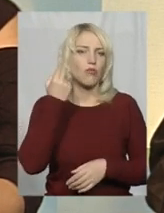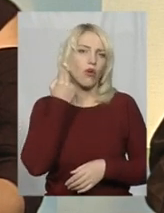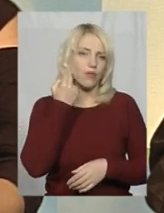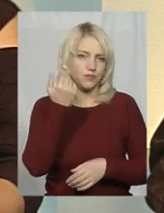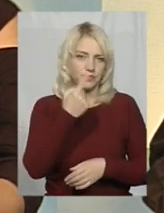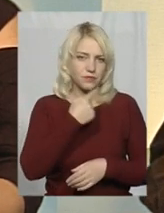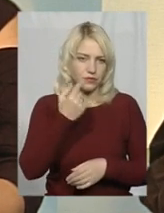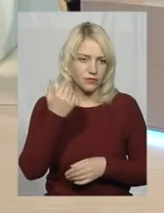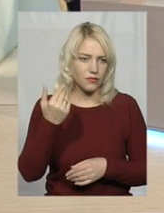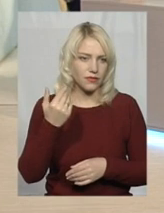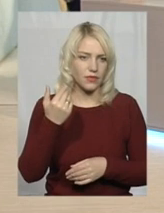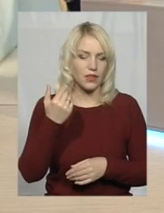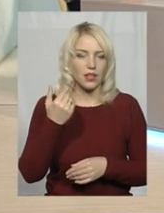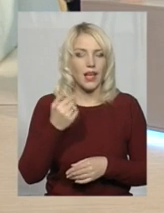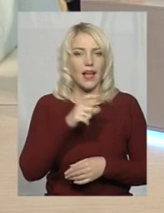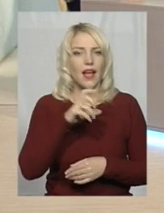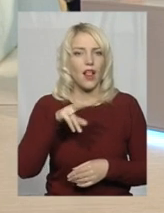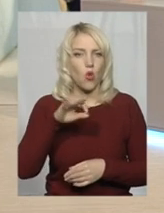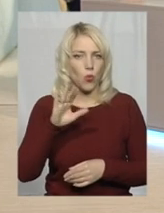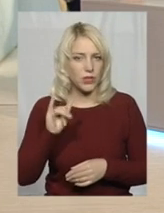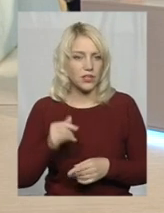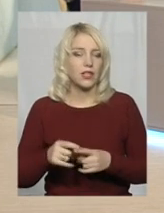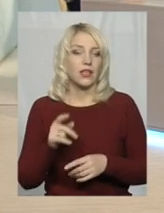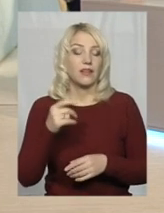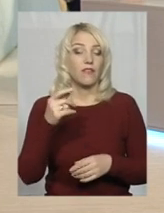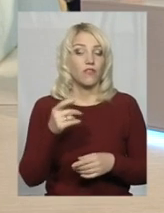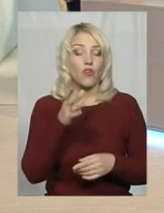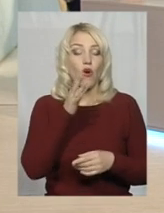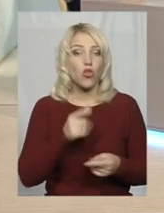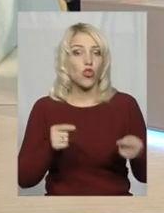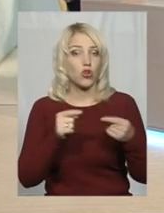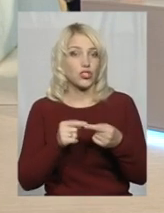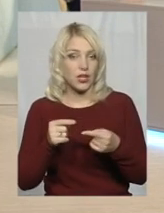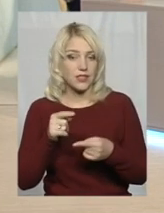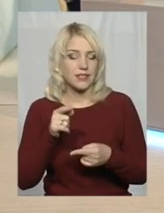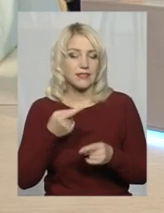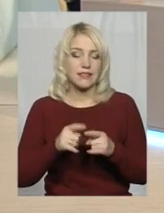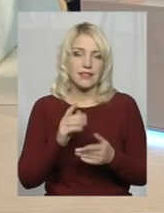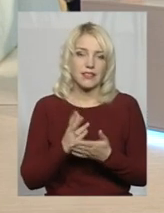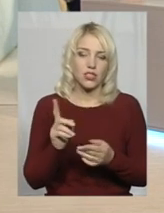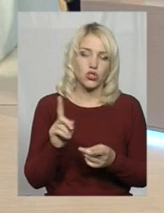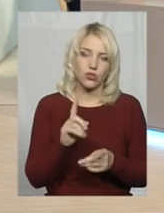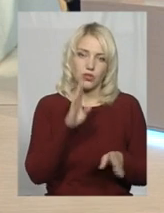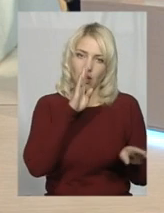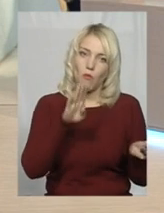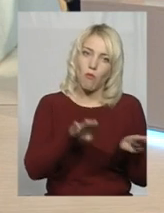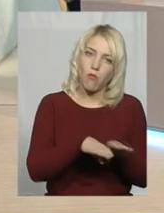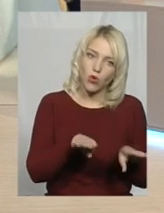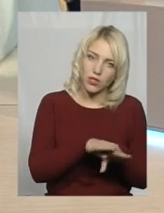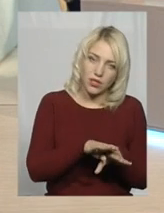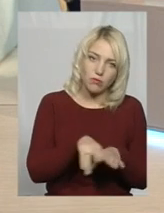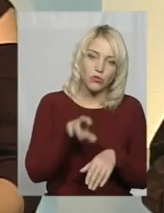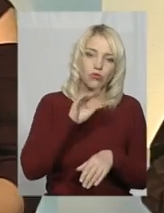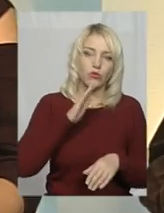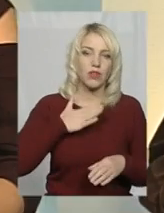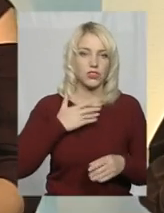Тобто, я би сказав так, що водночас це є щось і подібне до наших